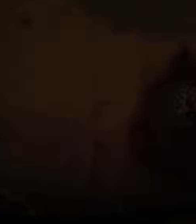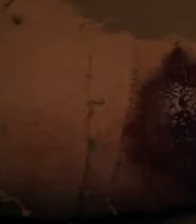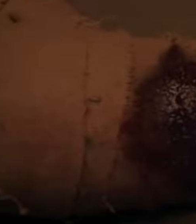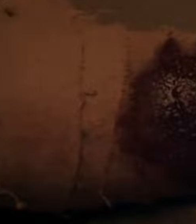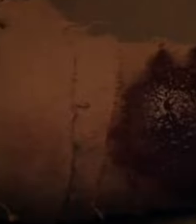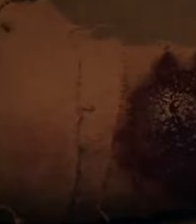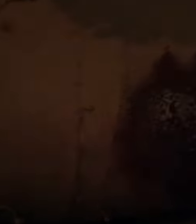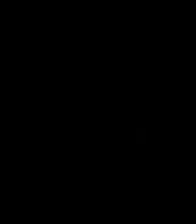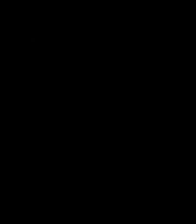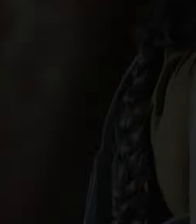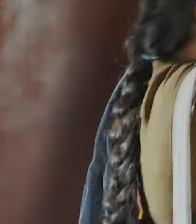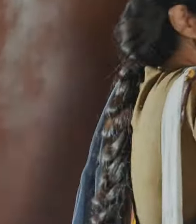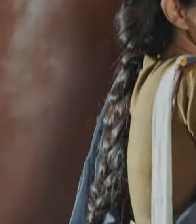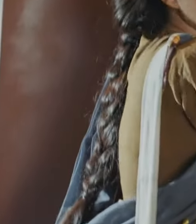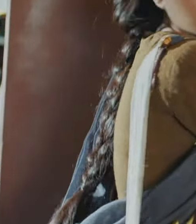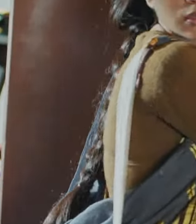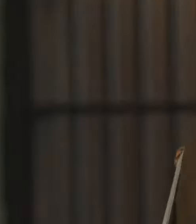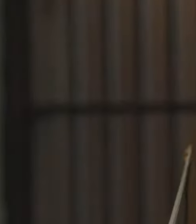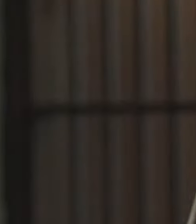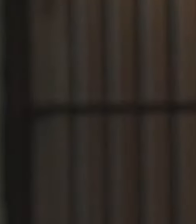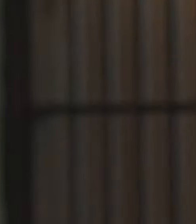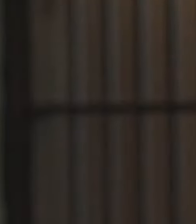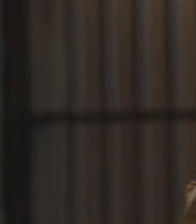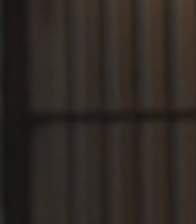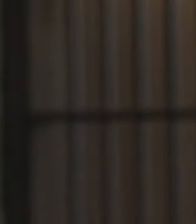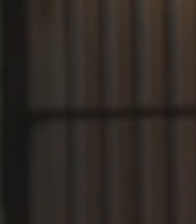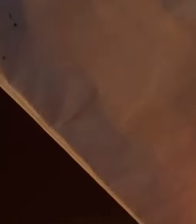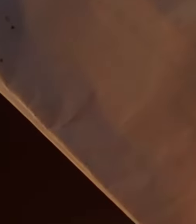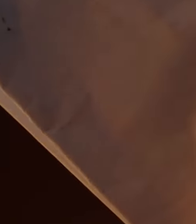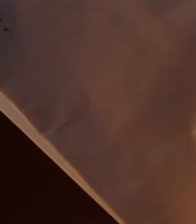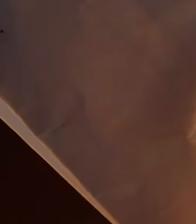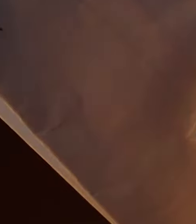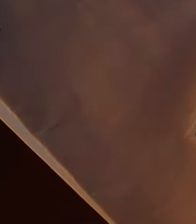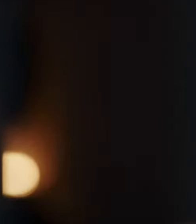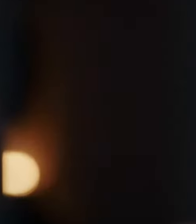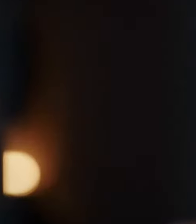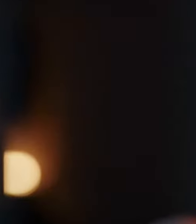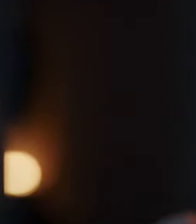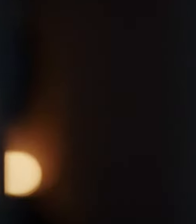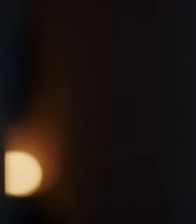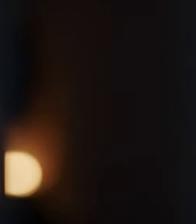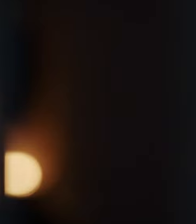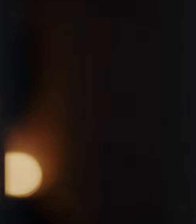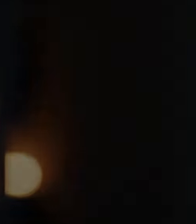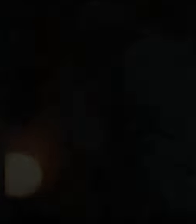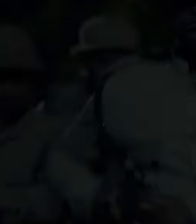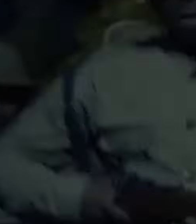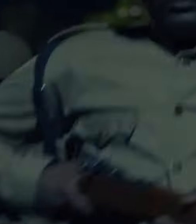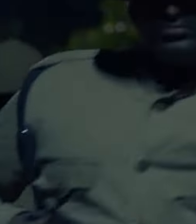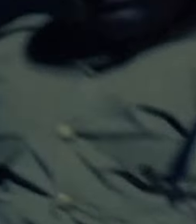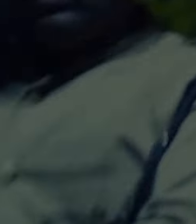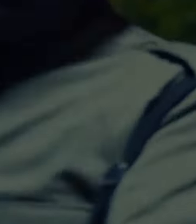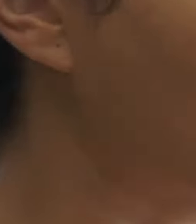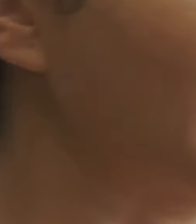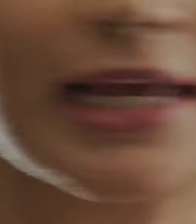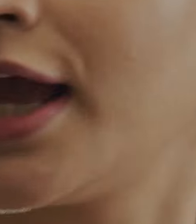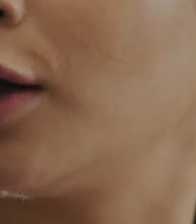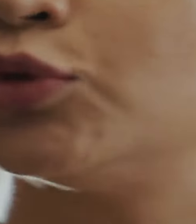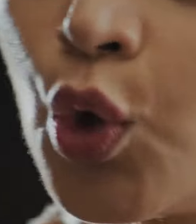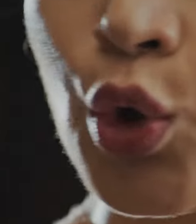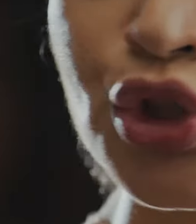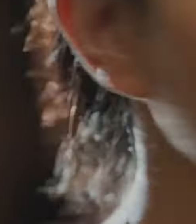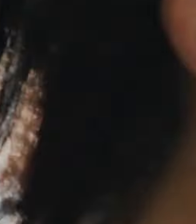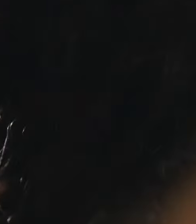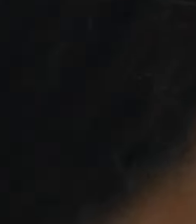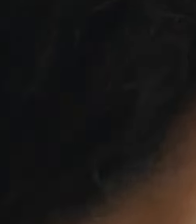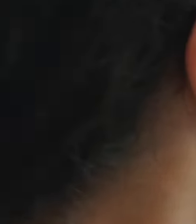शुदो पर गया है मैं अपनों का घर तोड़कर देश आज़ाद में किराना चाहता हूं लेकिन देश भी को हमारा घर है मासुदा स्वाराज को पाने के लिए